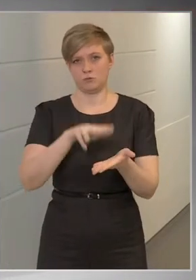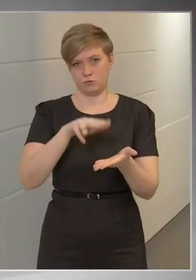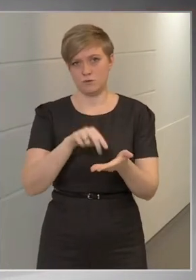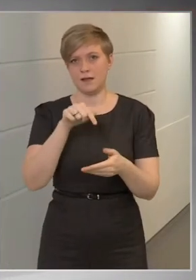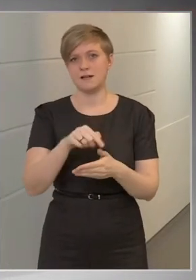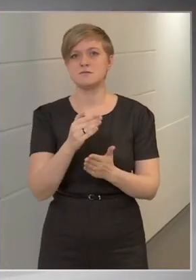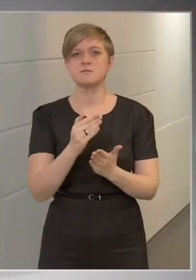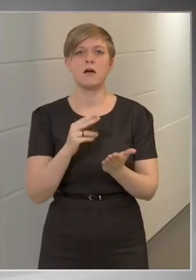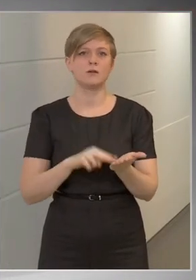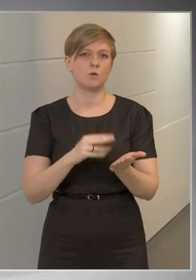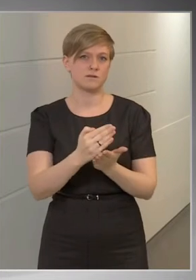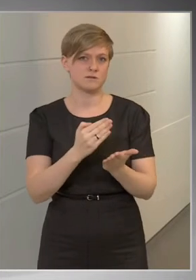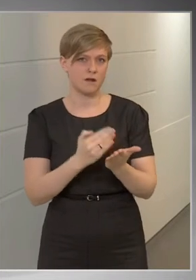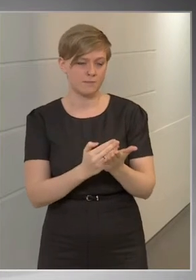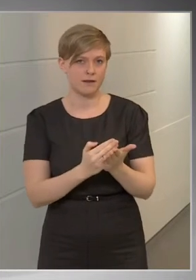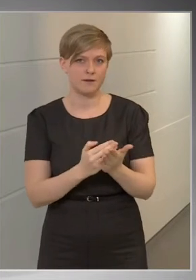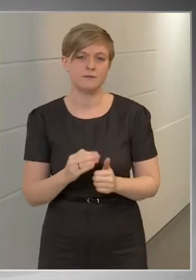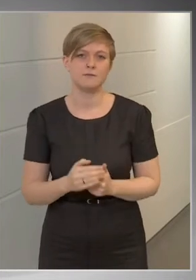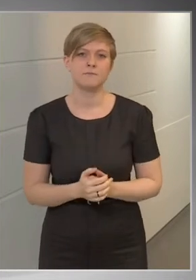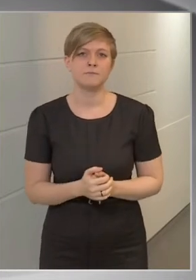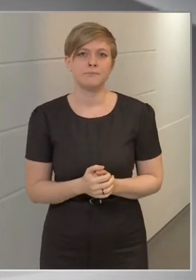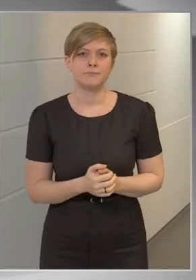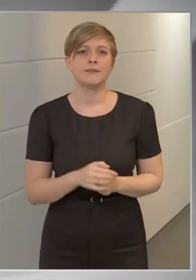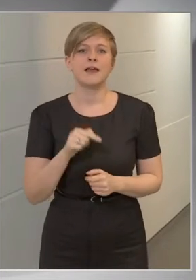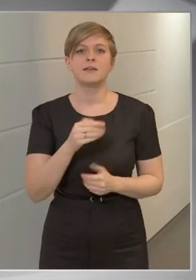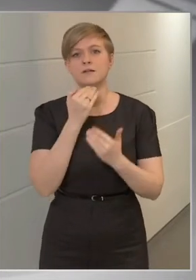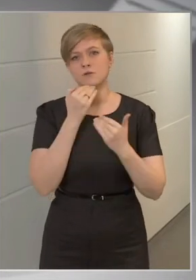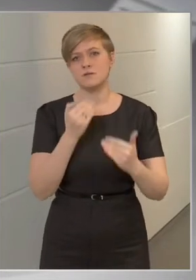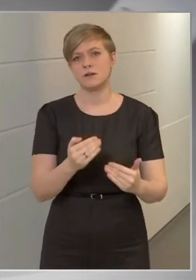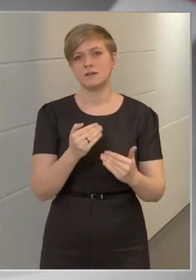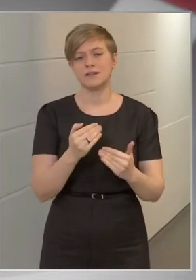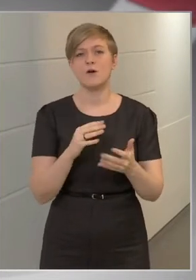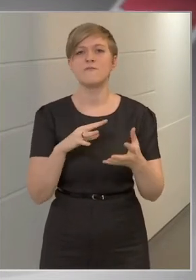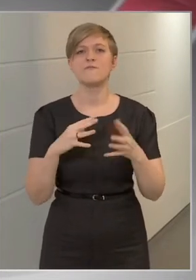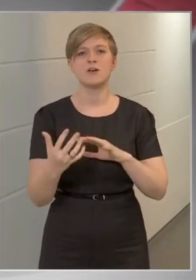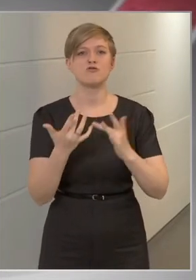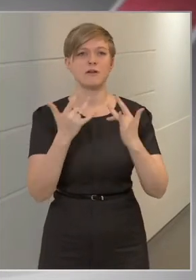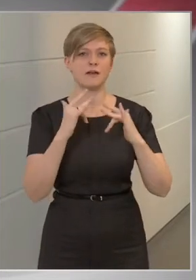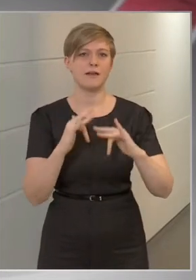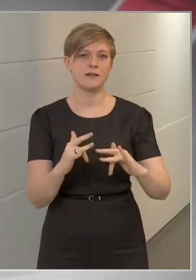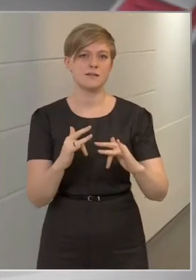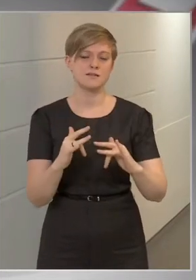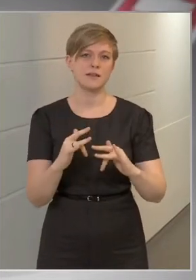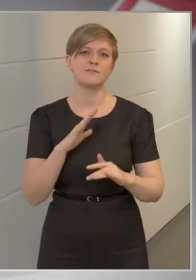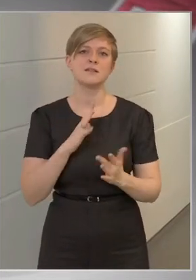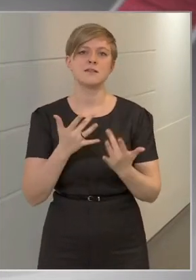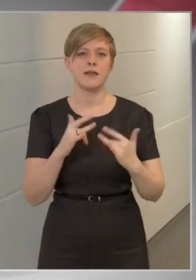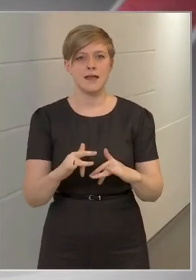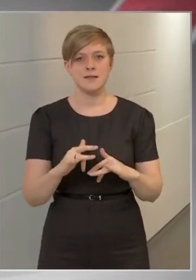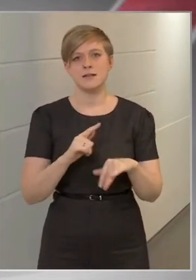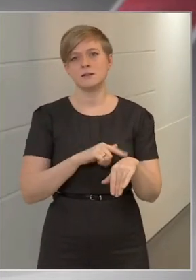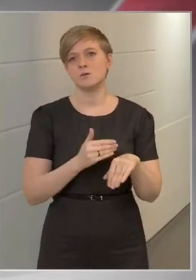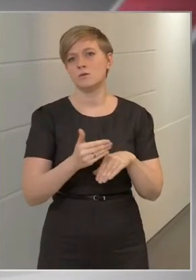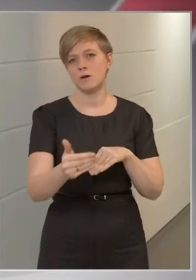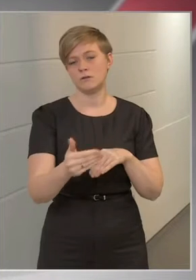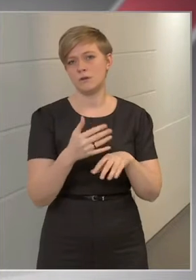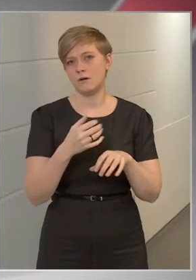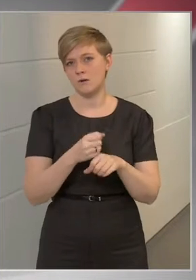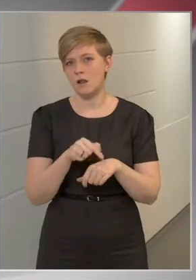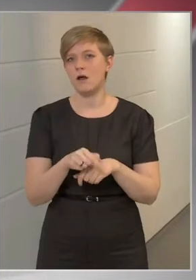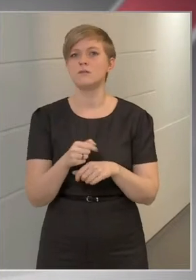jogszabályt. Ennek köszönhető javásághelyzet, vagy veszélyhelyzet időtartama alatt a